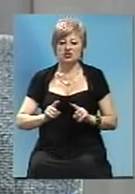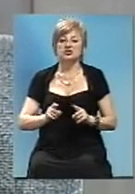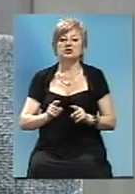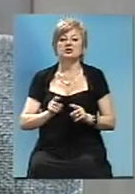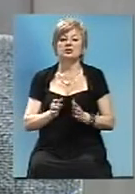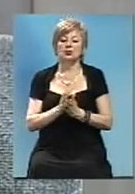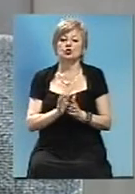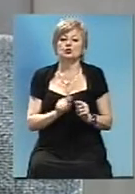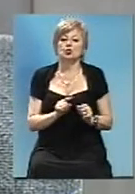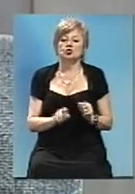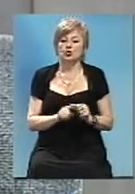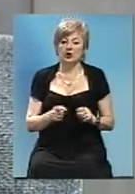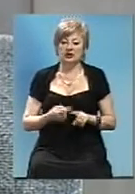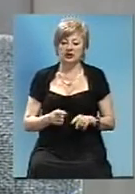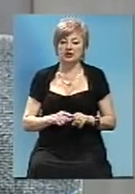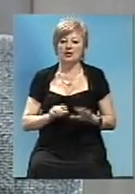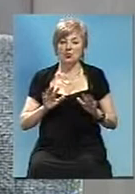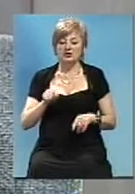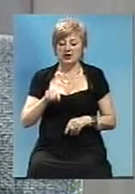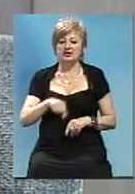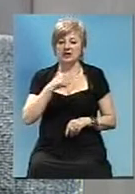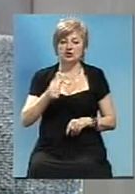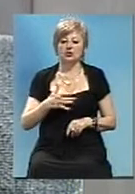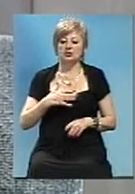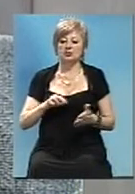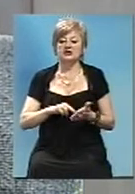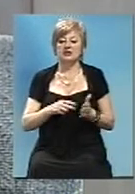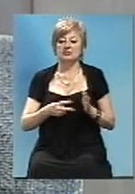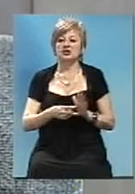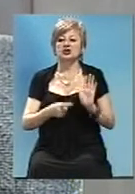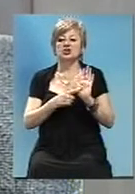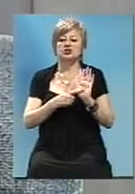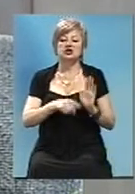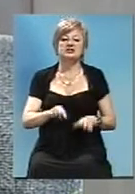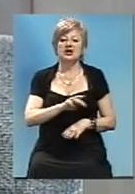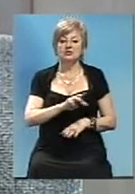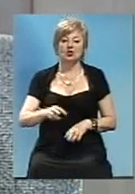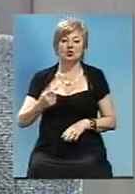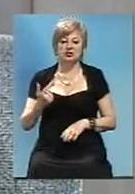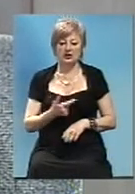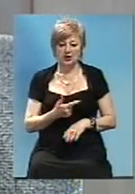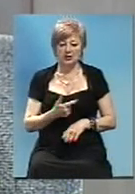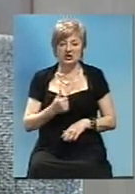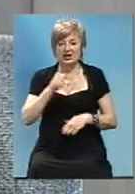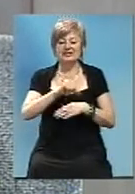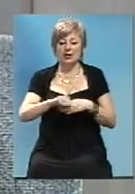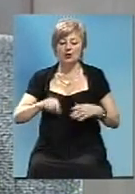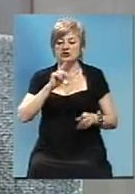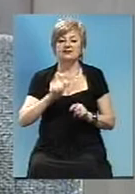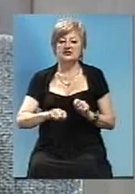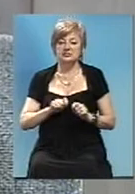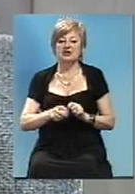ускорити все ці моменти. На цей год ми запланировали 60 мільйонів гривень стаможеного експеримента на